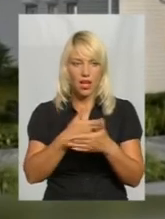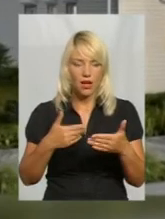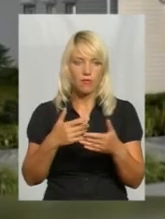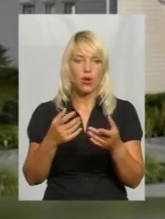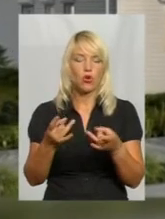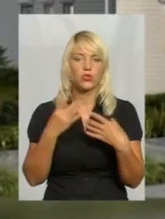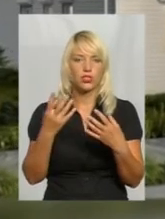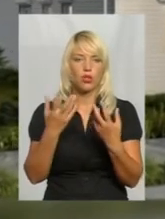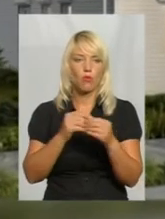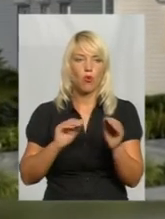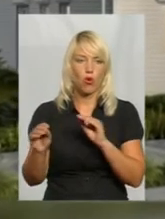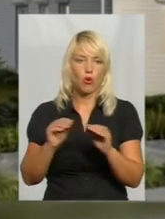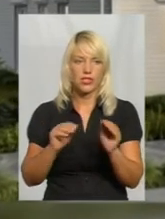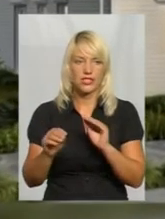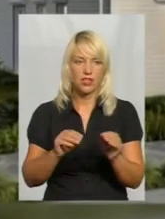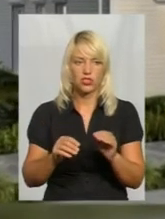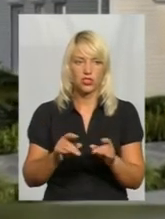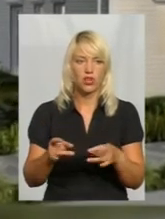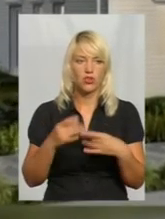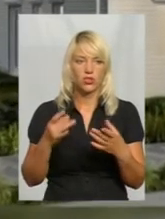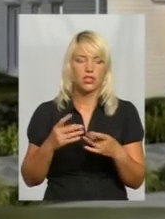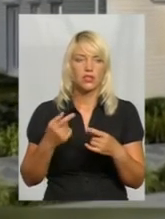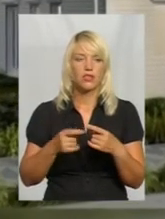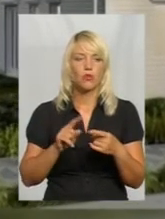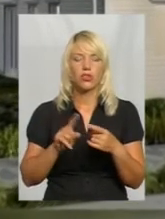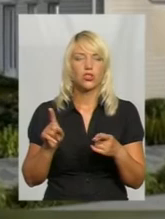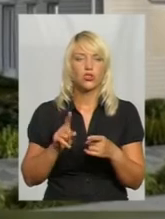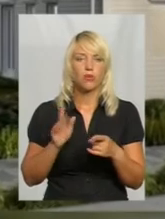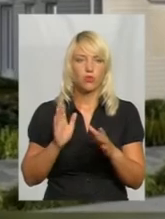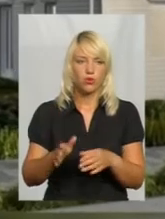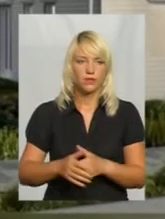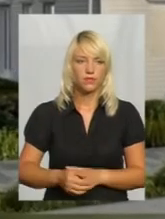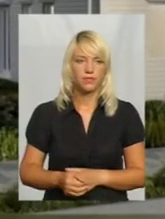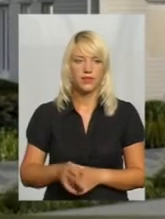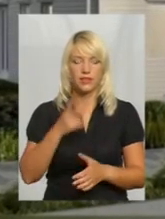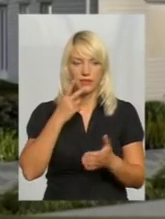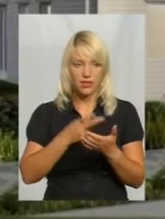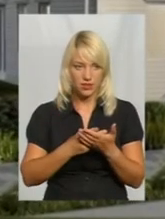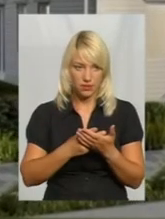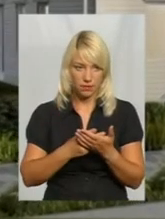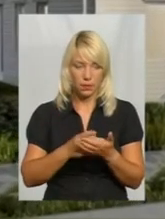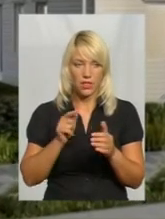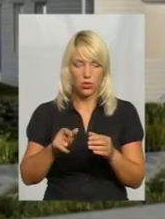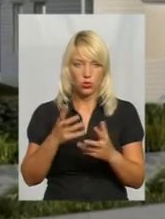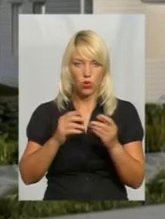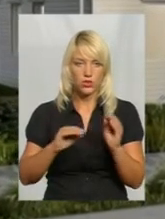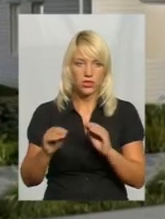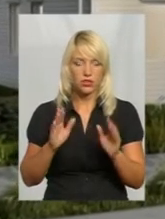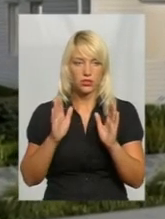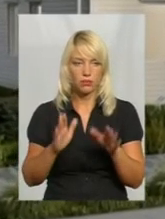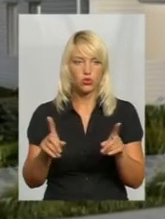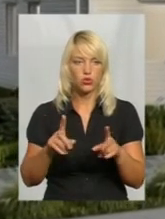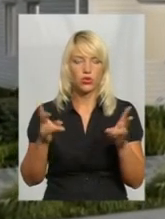оснащення, більш детально розкажіть і про те, що буде в ній. Ну, дивіться, тут оснащення буде все, що